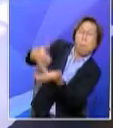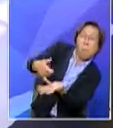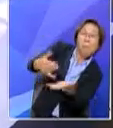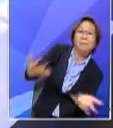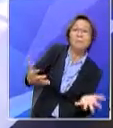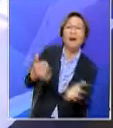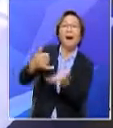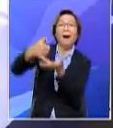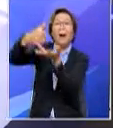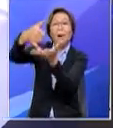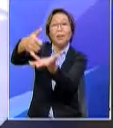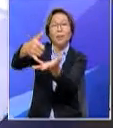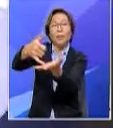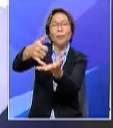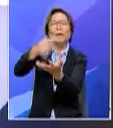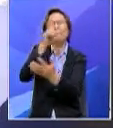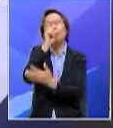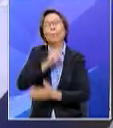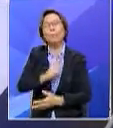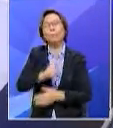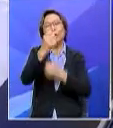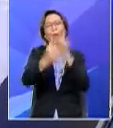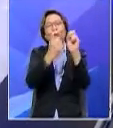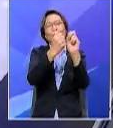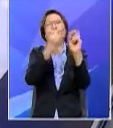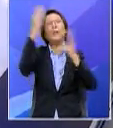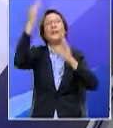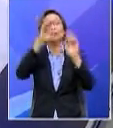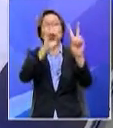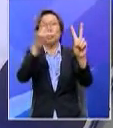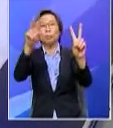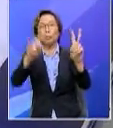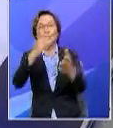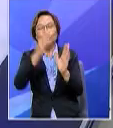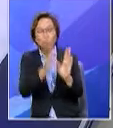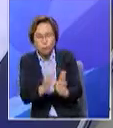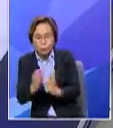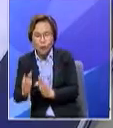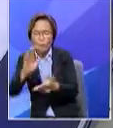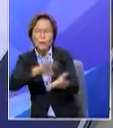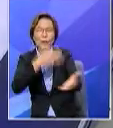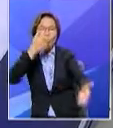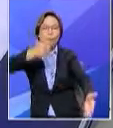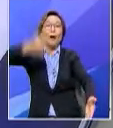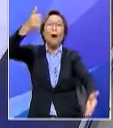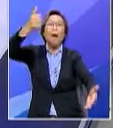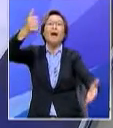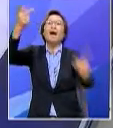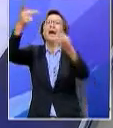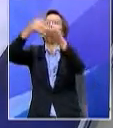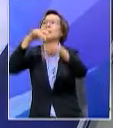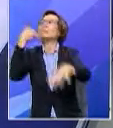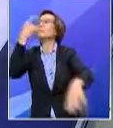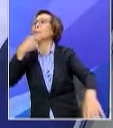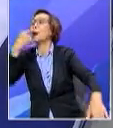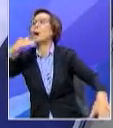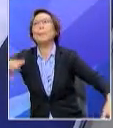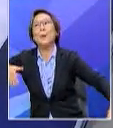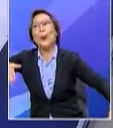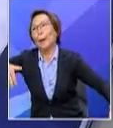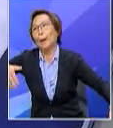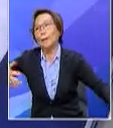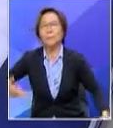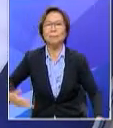anugerah nasyik malaysia 2020 untuk susunan muzik terbaik dicatuh kepada belum lagi belum lagi